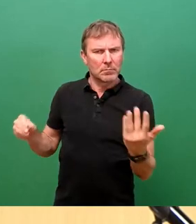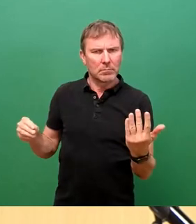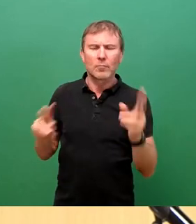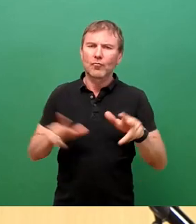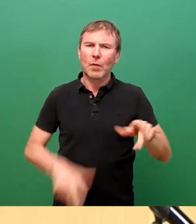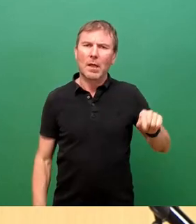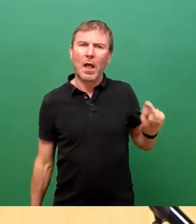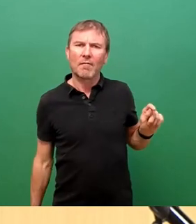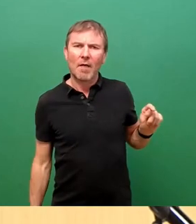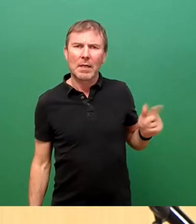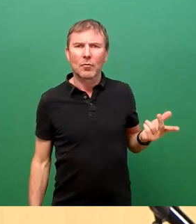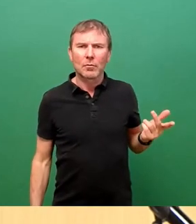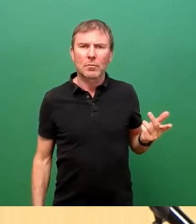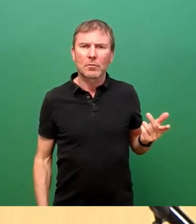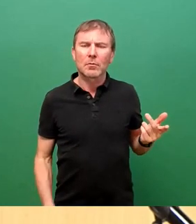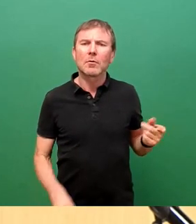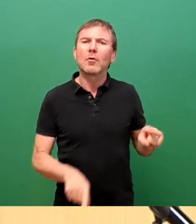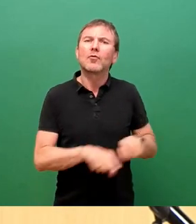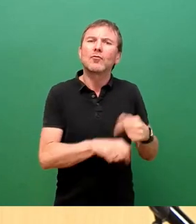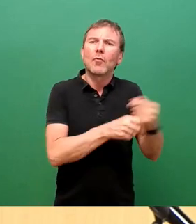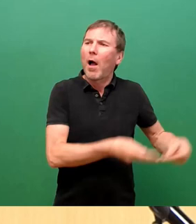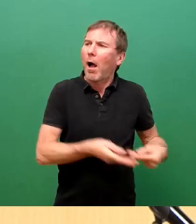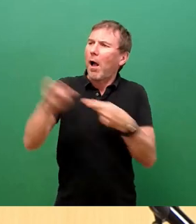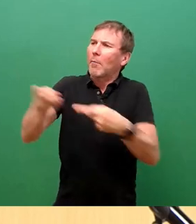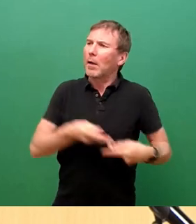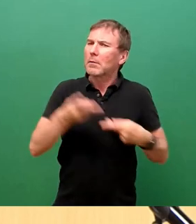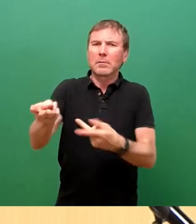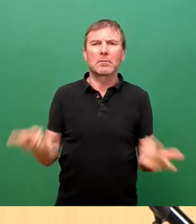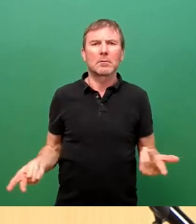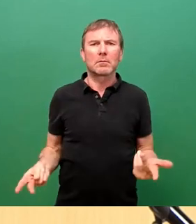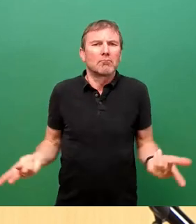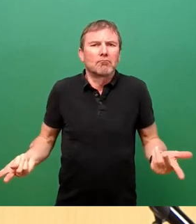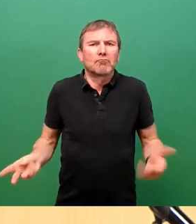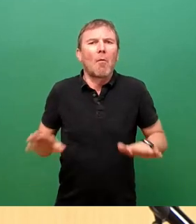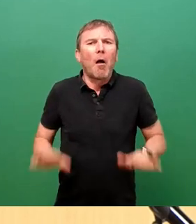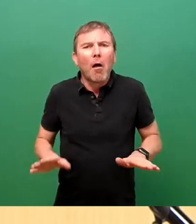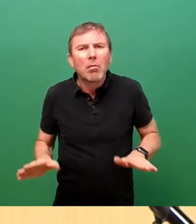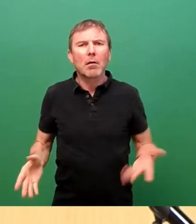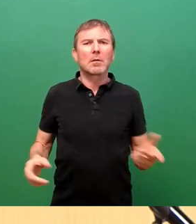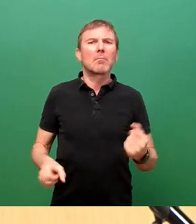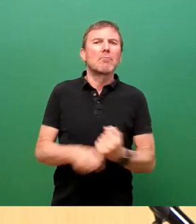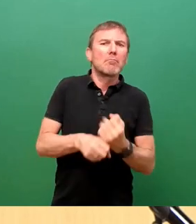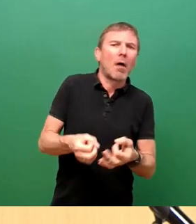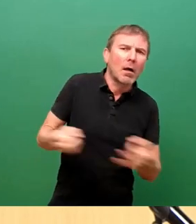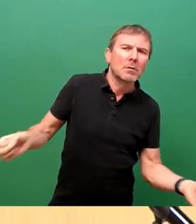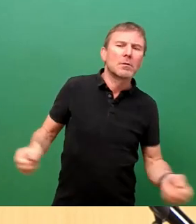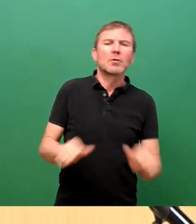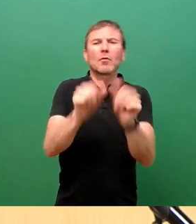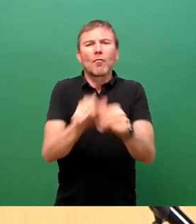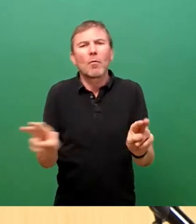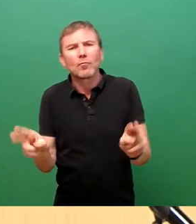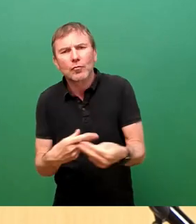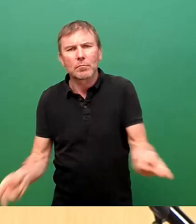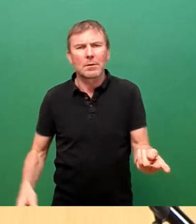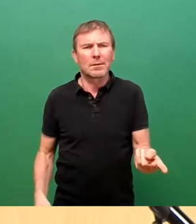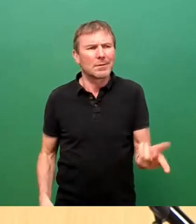zu arbeiten, nicht in der Form und in der Geschwindigkeit leistet, wie sie zu leisten sind, wie man das eigentlich erwartet würden. Also hier